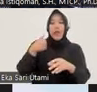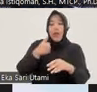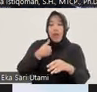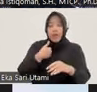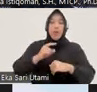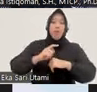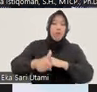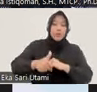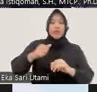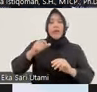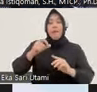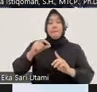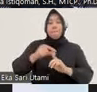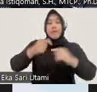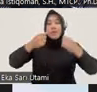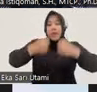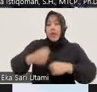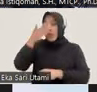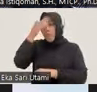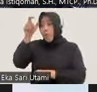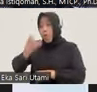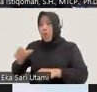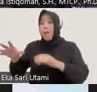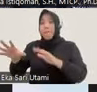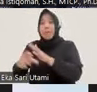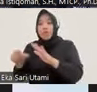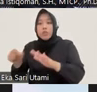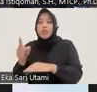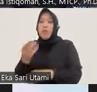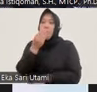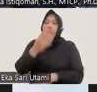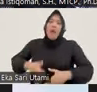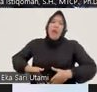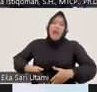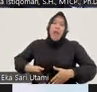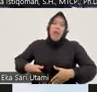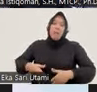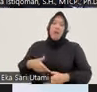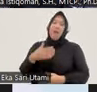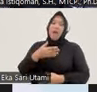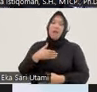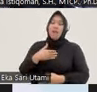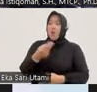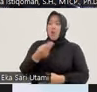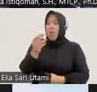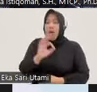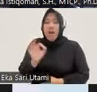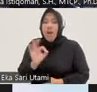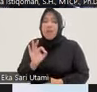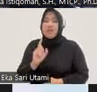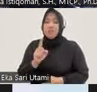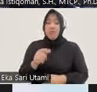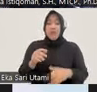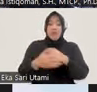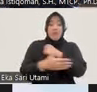sendiri kenapa orang mencuri ya karena lapar kenapa lapar karena gak ada duit kenapa gak ada duit ya negaranya gak memberikan lapangan pekerjaan